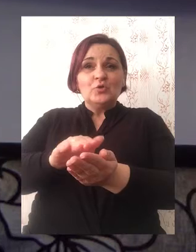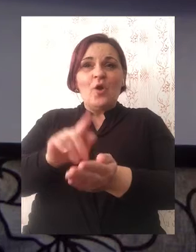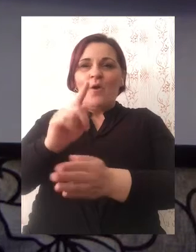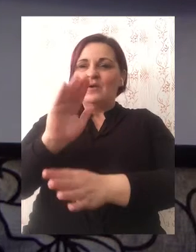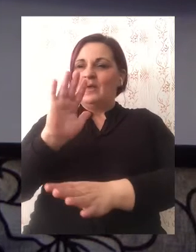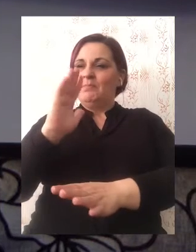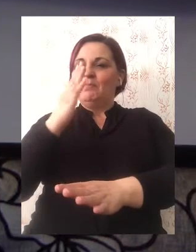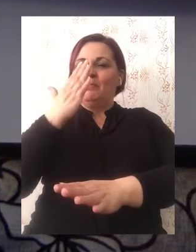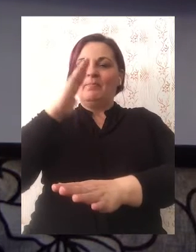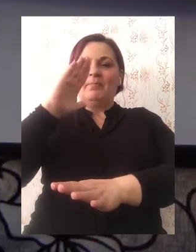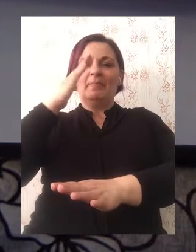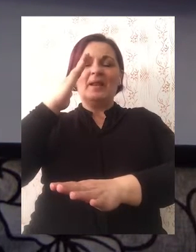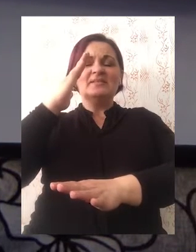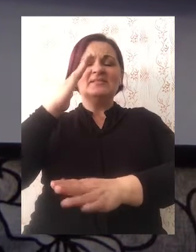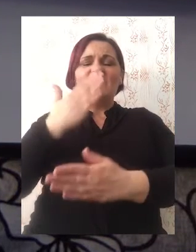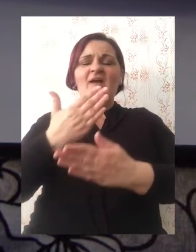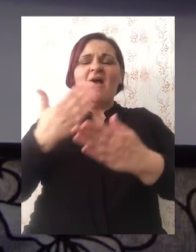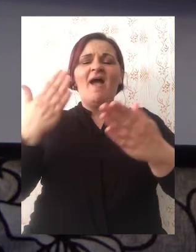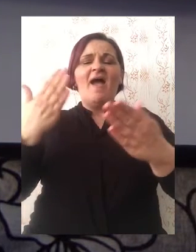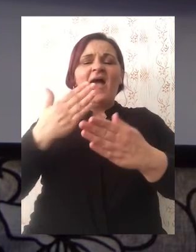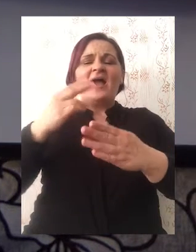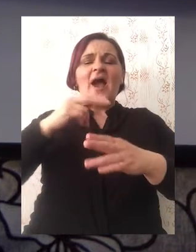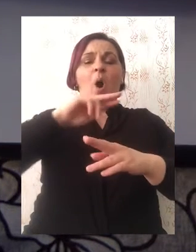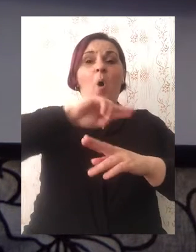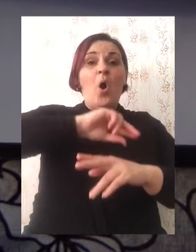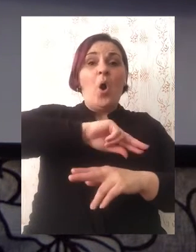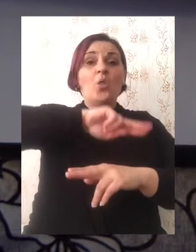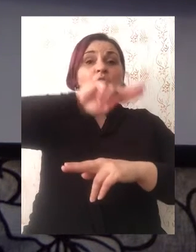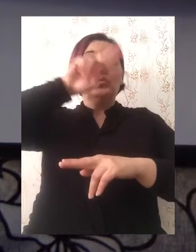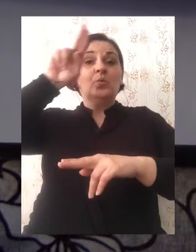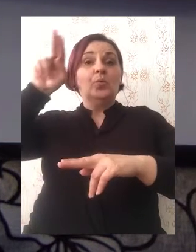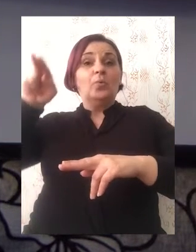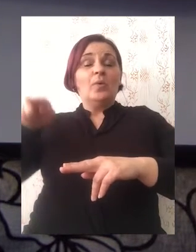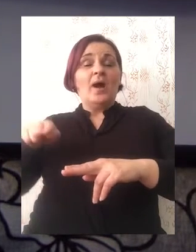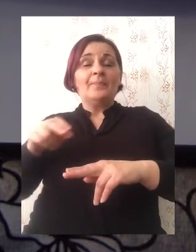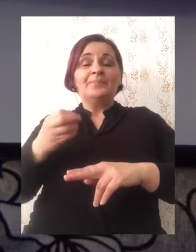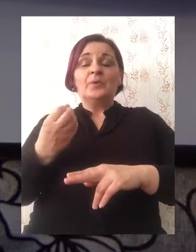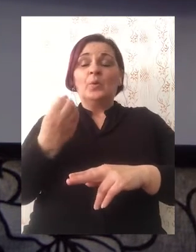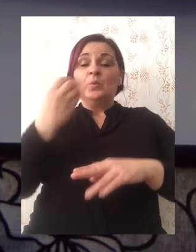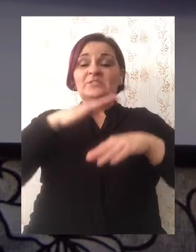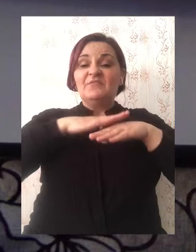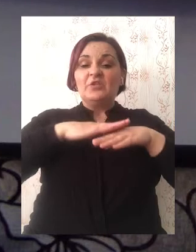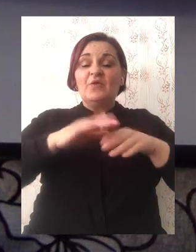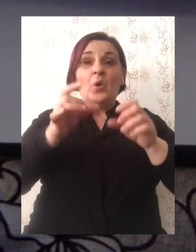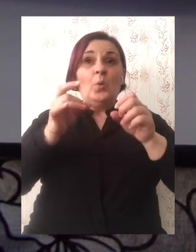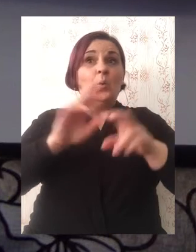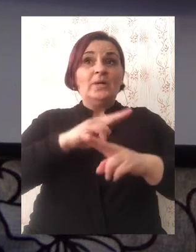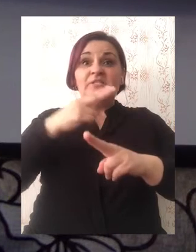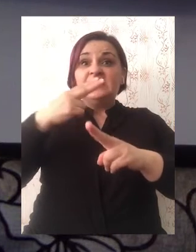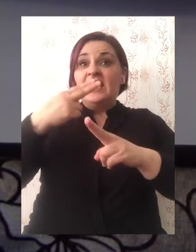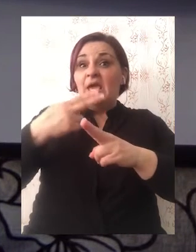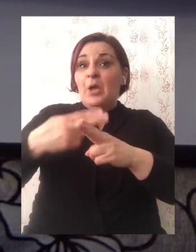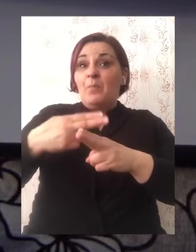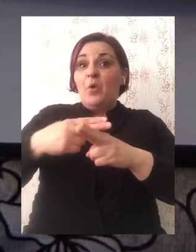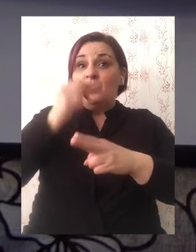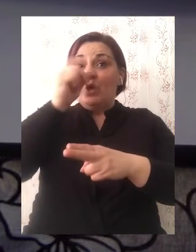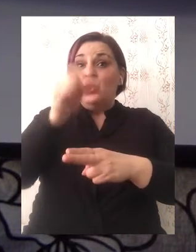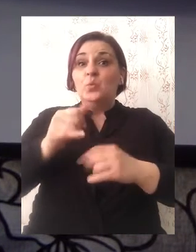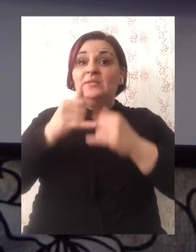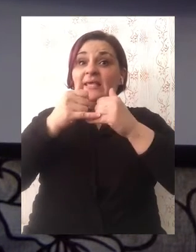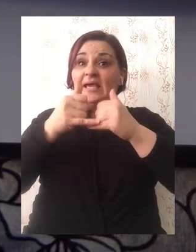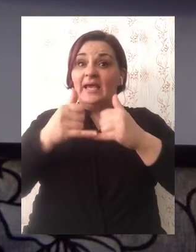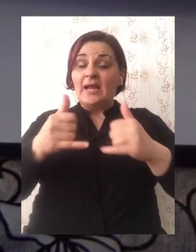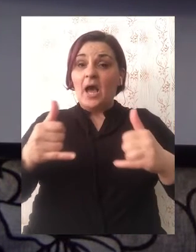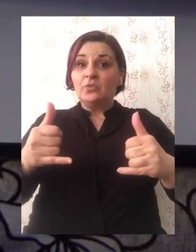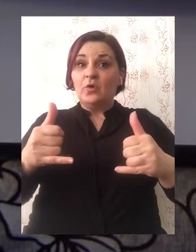one se presijavaju na suncu kao duga. U cvjetnoj dolini ulice se ne zovu po imenima ljudi i